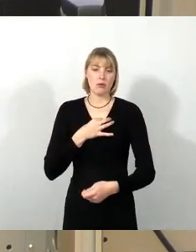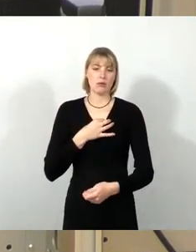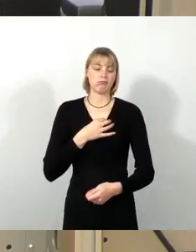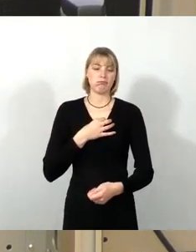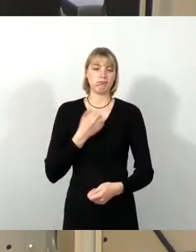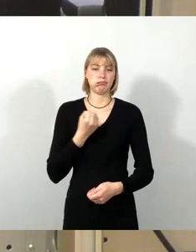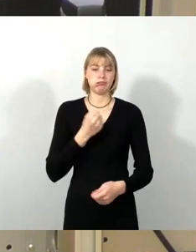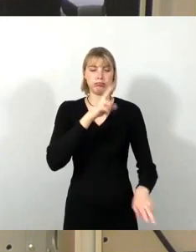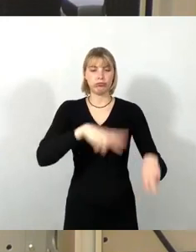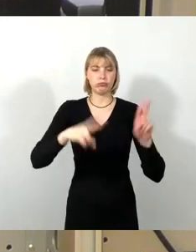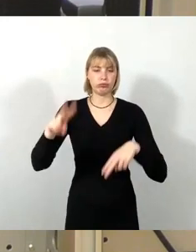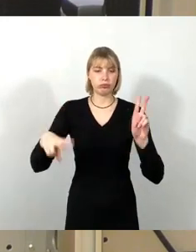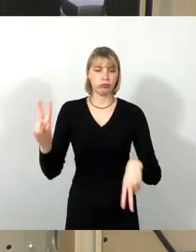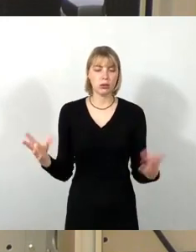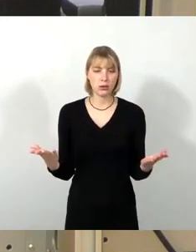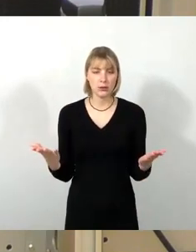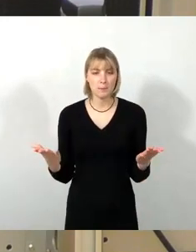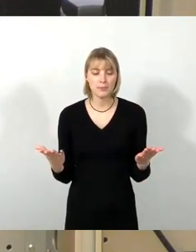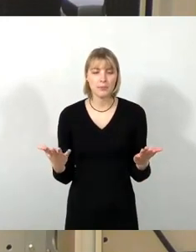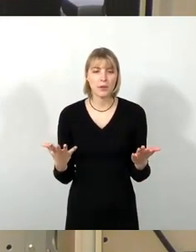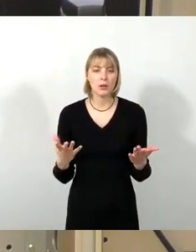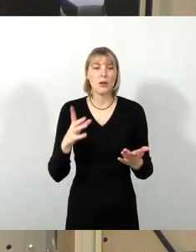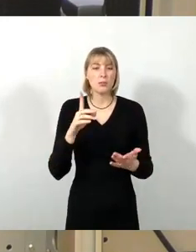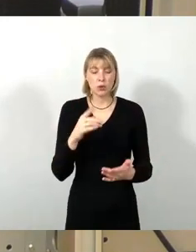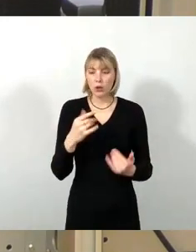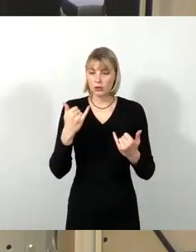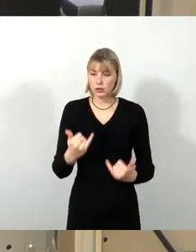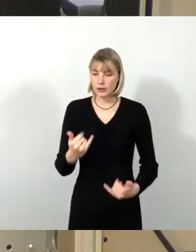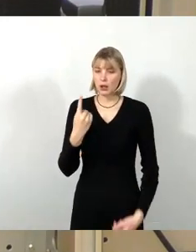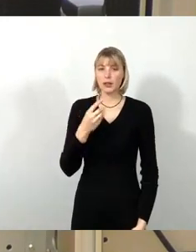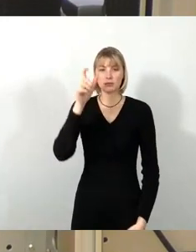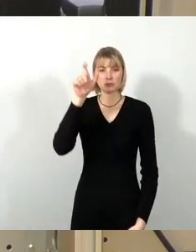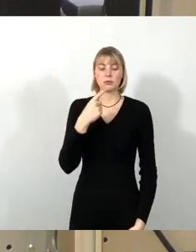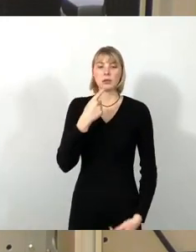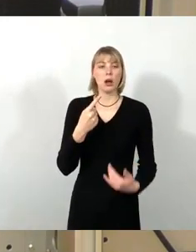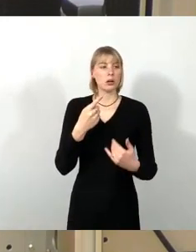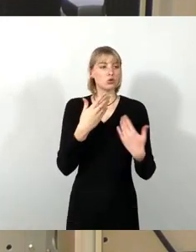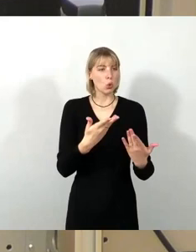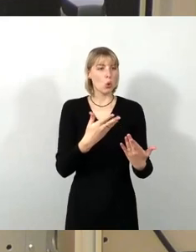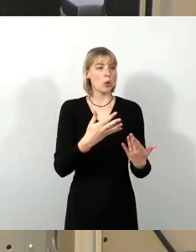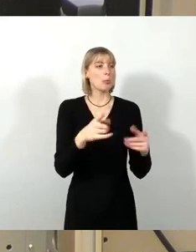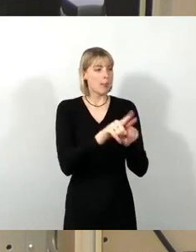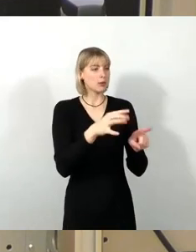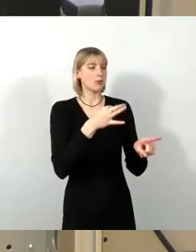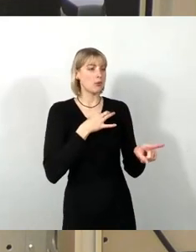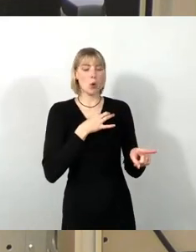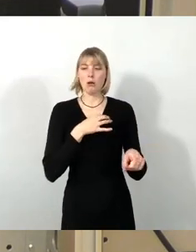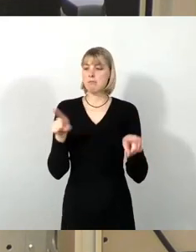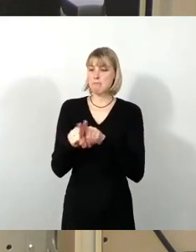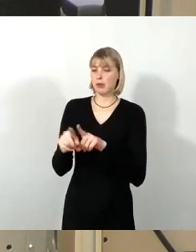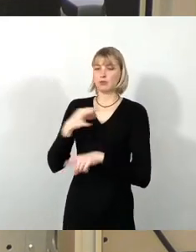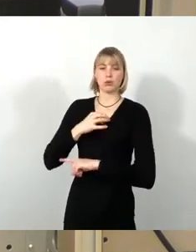Und wer will jetzt sich hinstellen und sagen, das passt mir und das passt mir nicht. Ich muss nicht immer